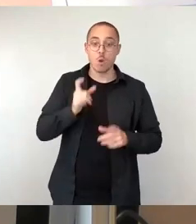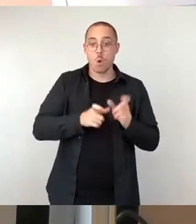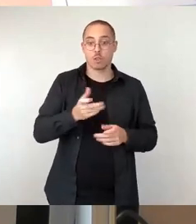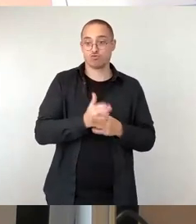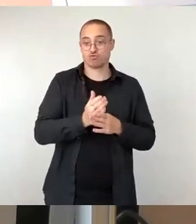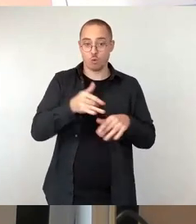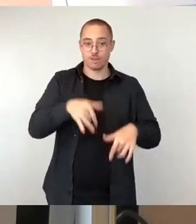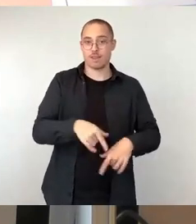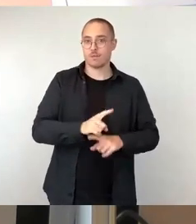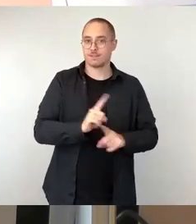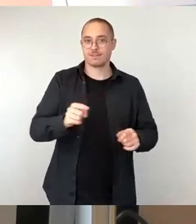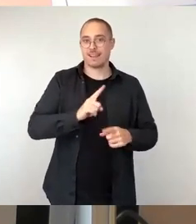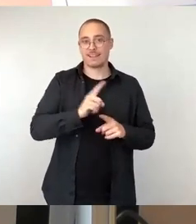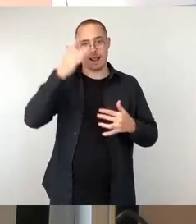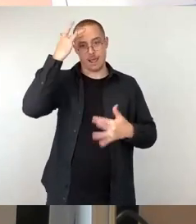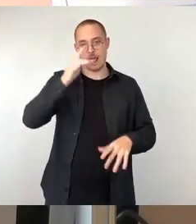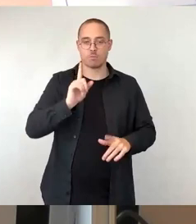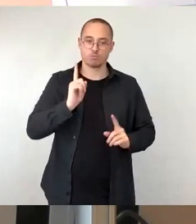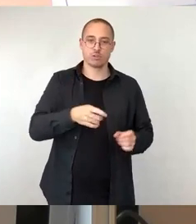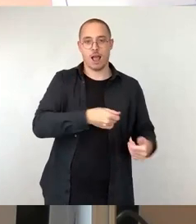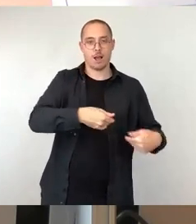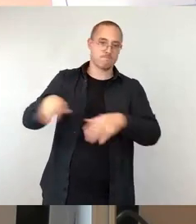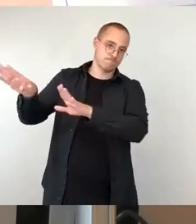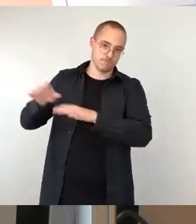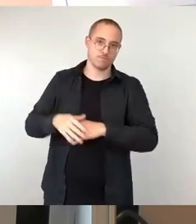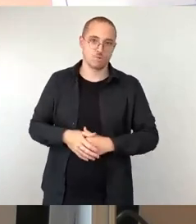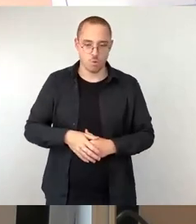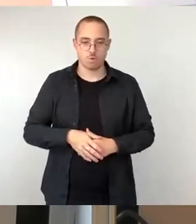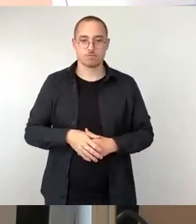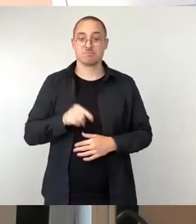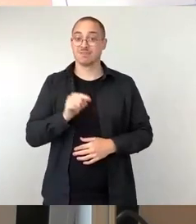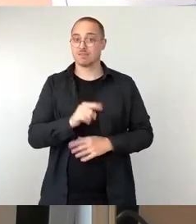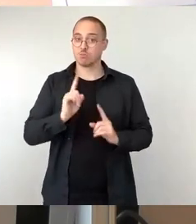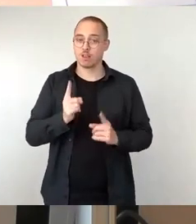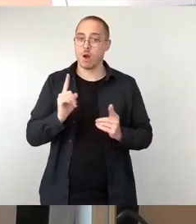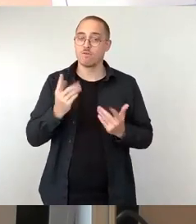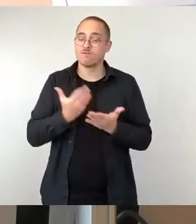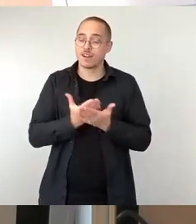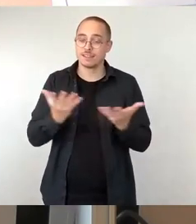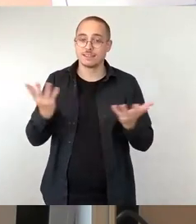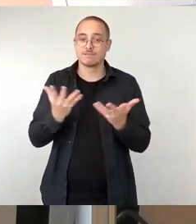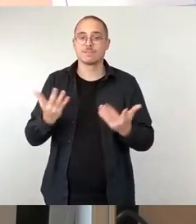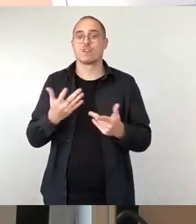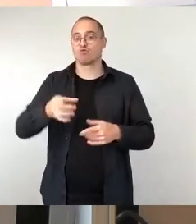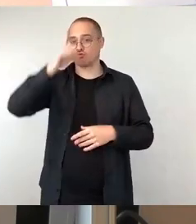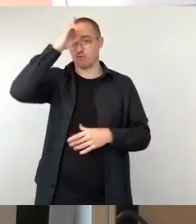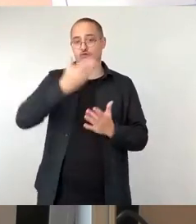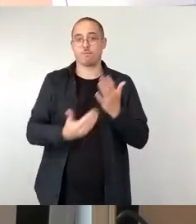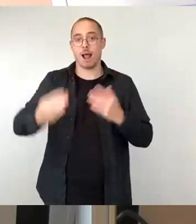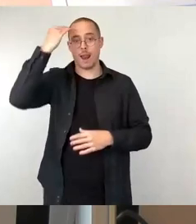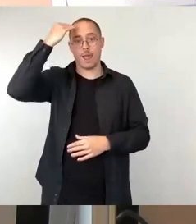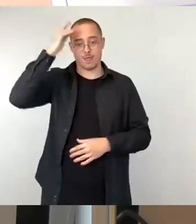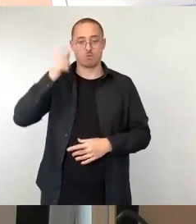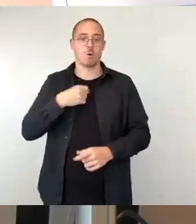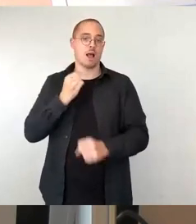Werte anerkennen, fördern und fordern. Dazu gehört das Erlernen der deutschen Sprache und die Teilhabe durch Arbeit. Da stimmen wir den Freien Wählern